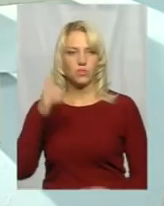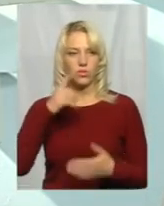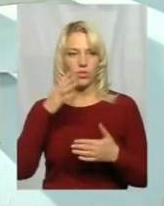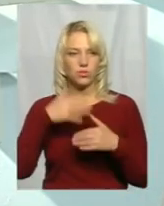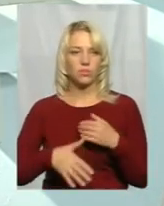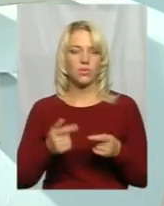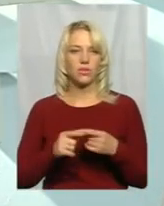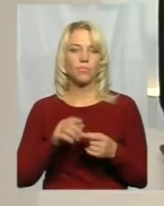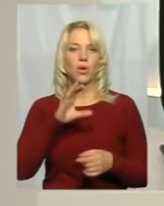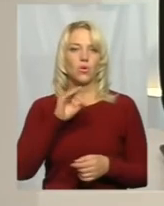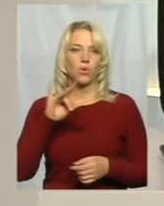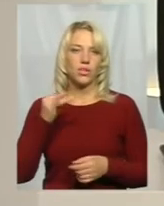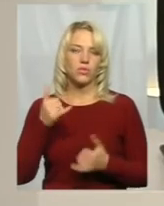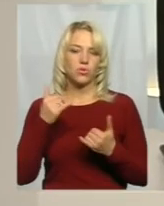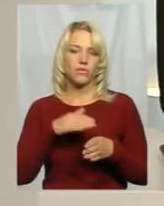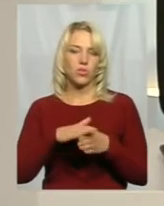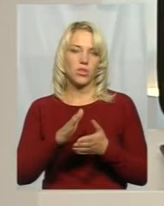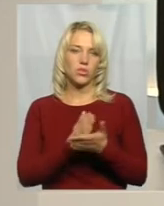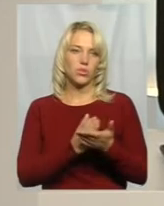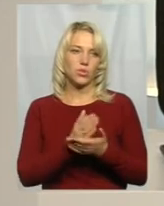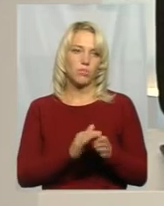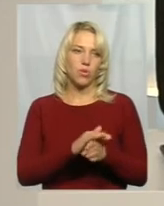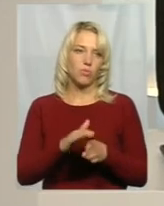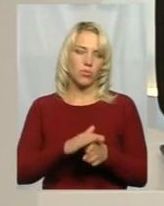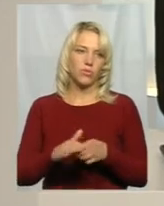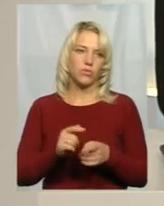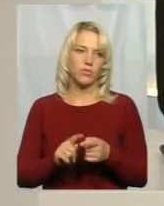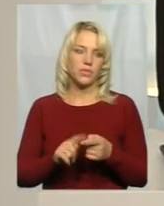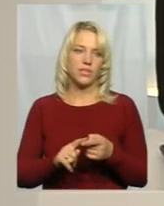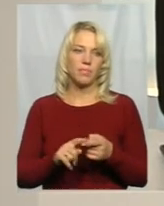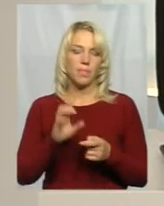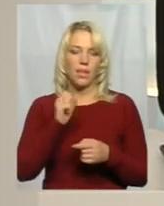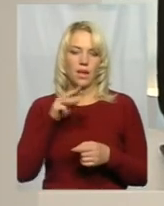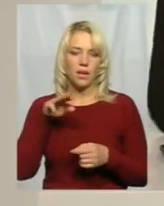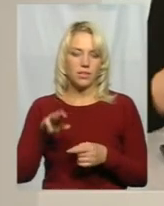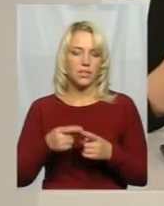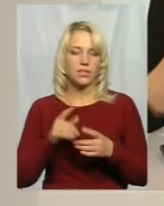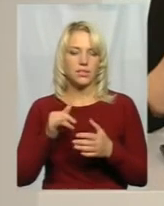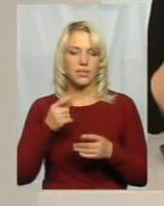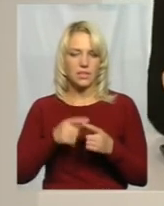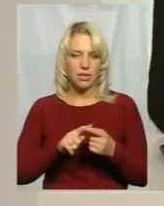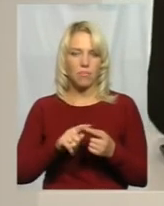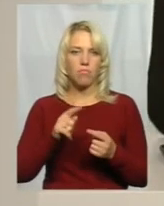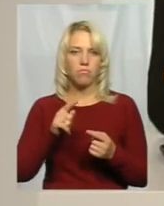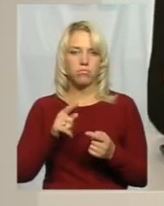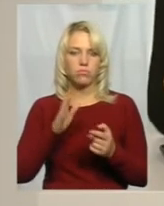Пане Юрію, сьогодні у виконавчої служби поповнився автопарк, оце позначиться на оперативності